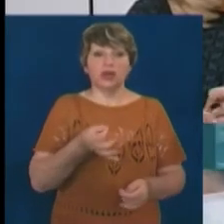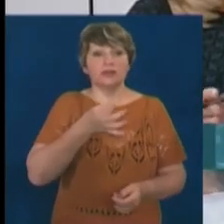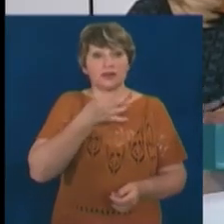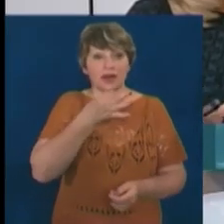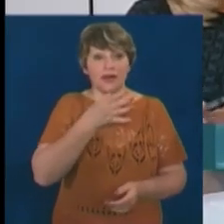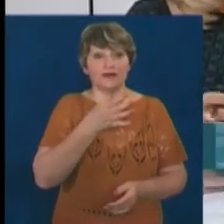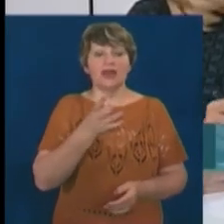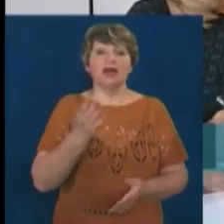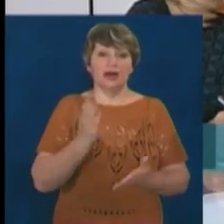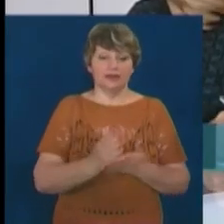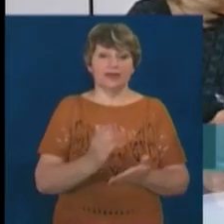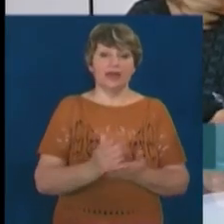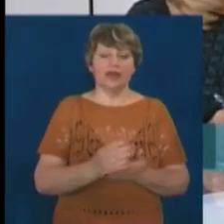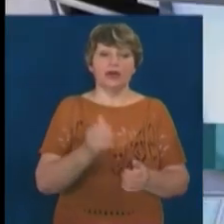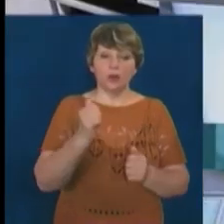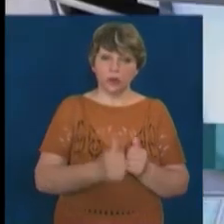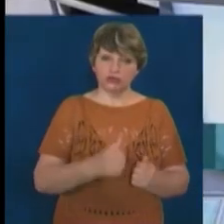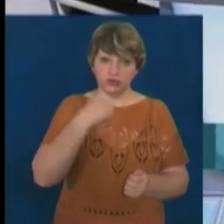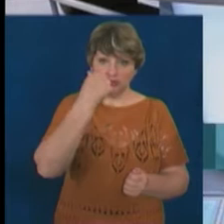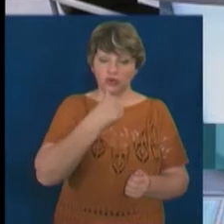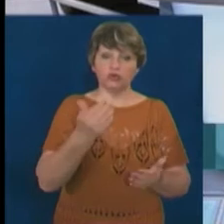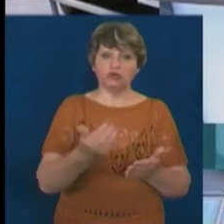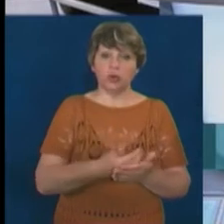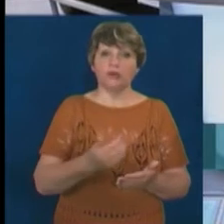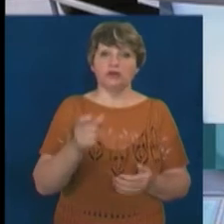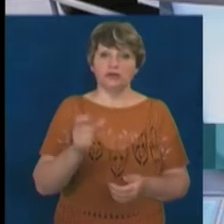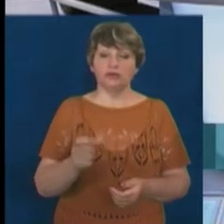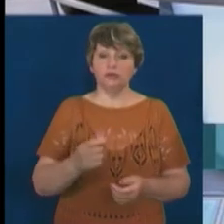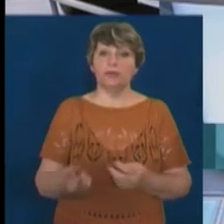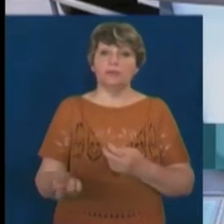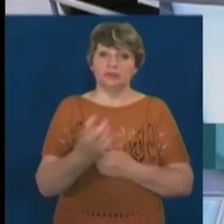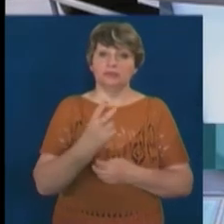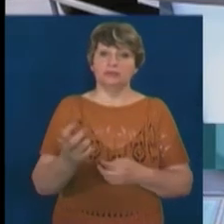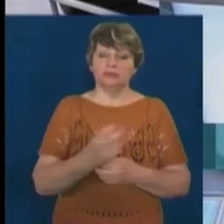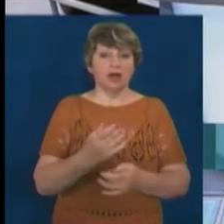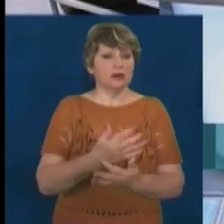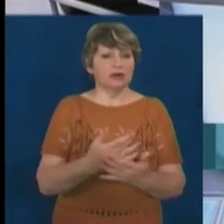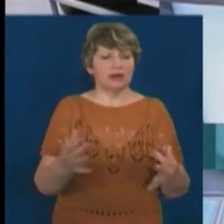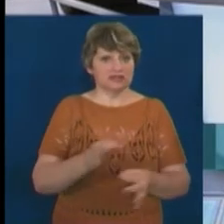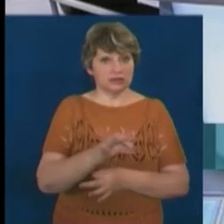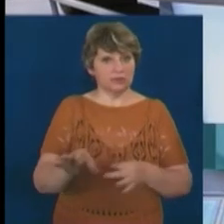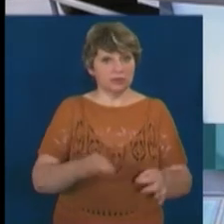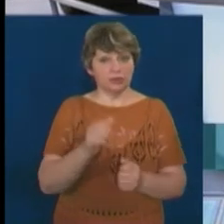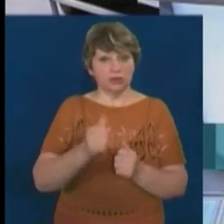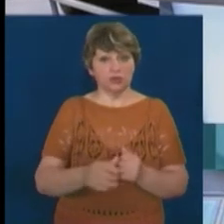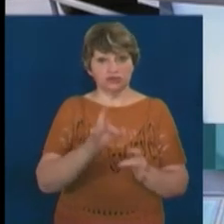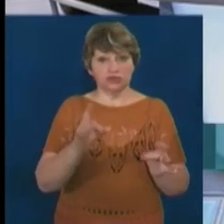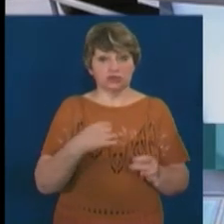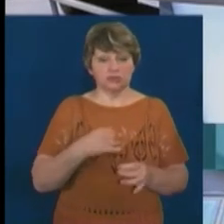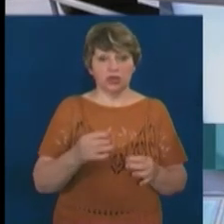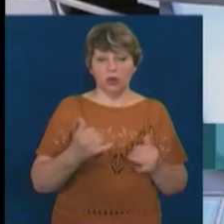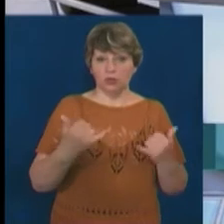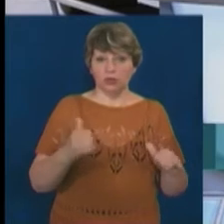свіжоков, є в тому жанрі. Кожного року нові люди, кожного року надзвичайно різноманітні проєкти. І ми кожного разу дивуємося, що не